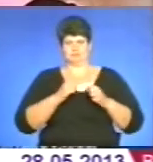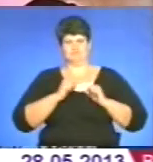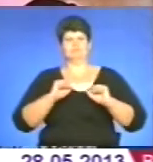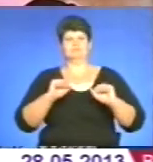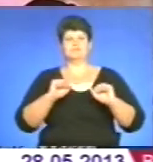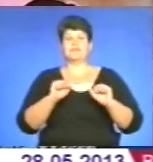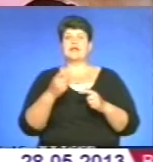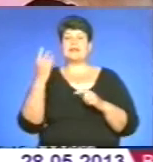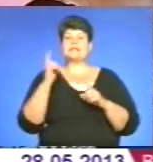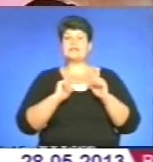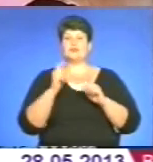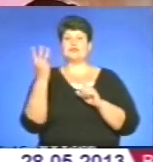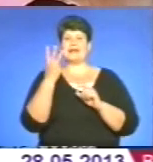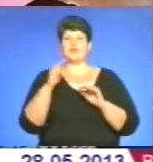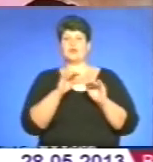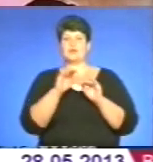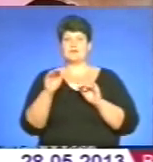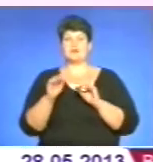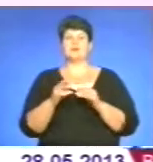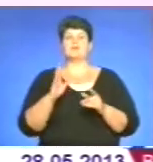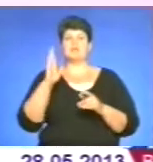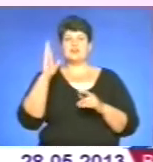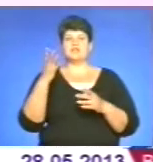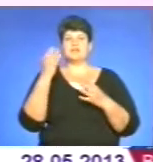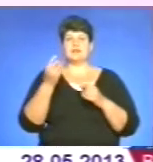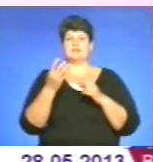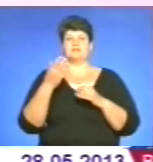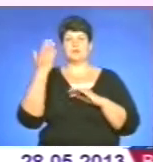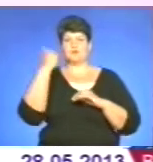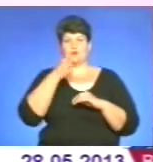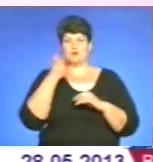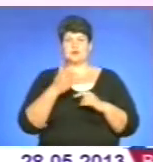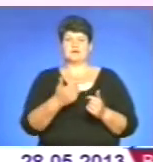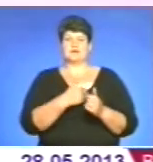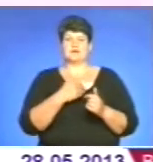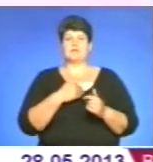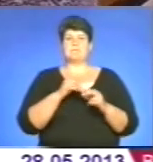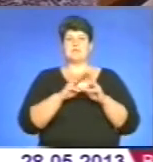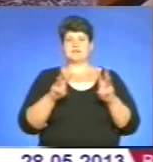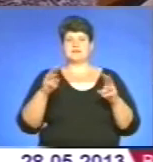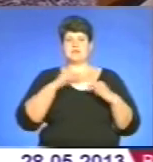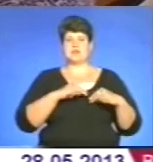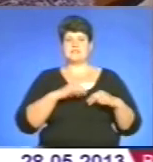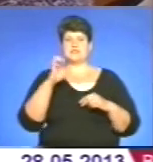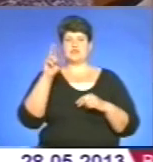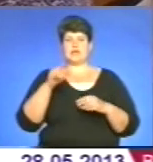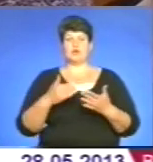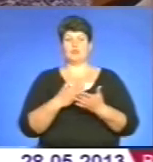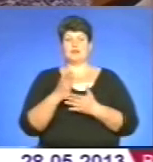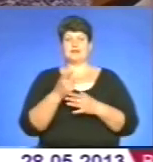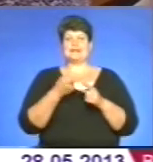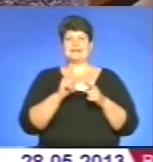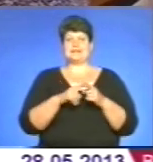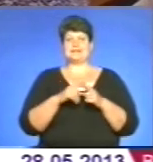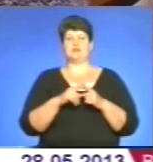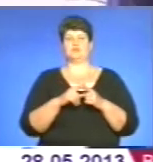Інститут третього рівня запровадили ще торік з ініціативи Міністерства праці і соціальної політики. Цією ідеєю перейнялися у